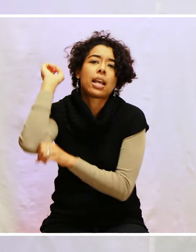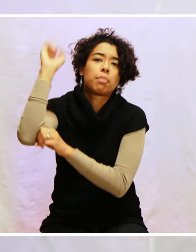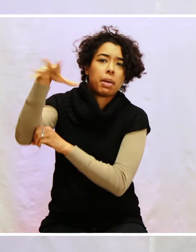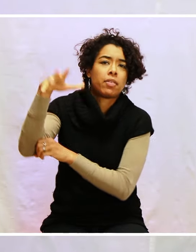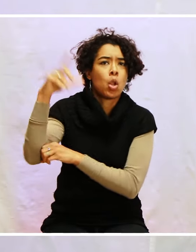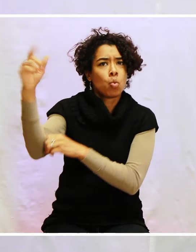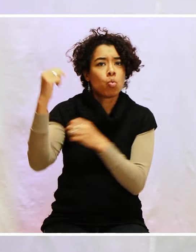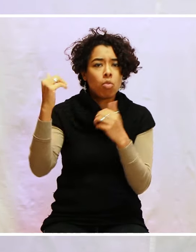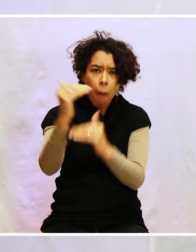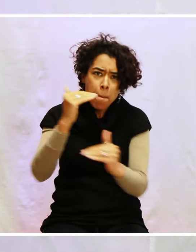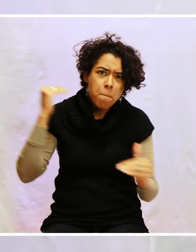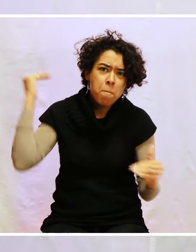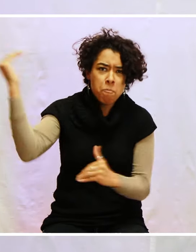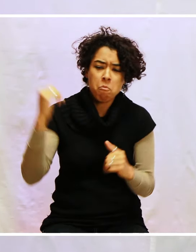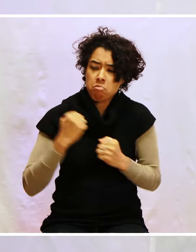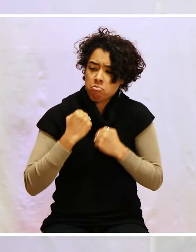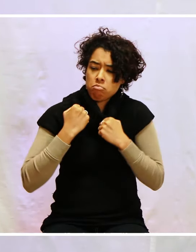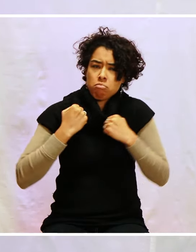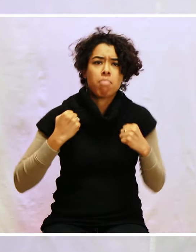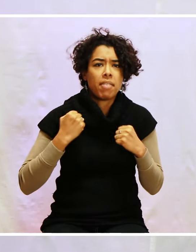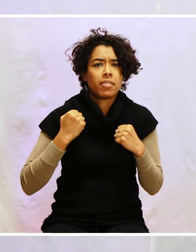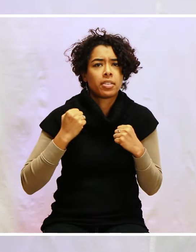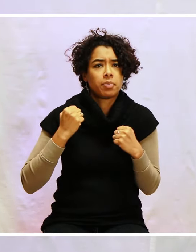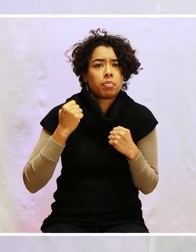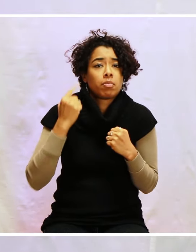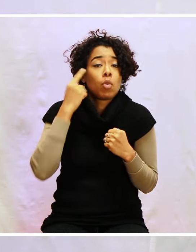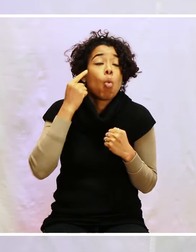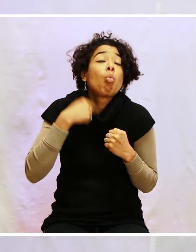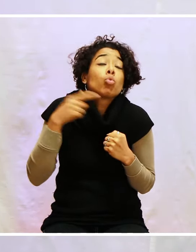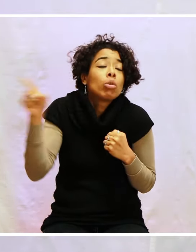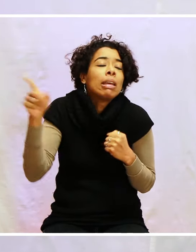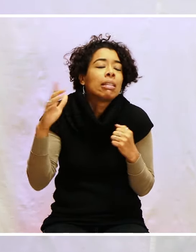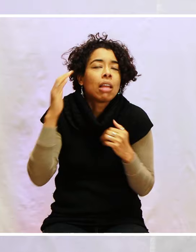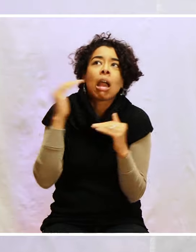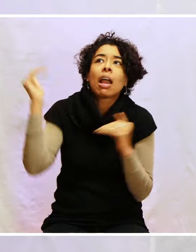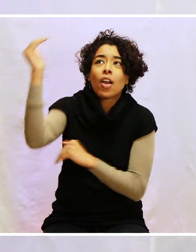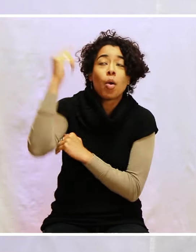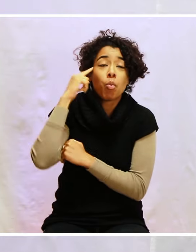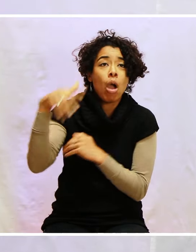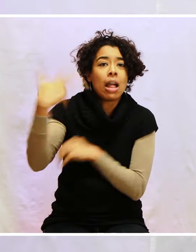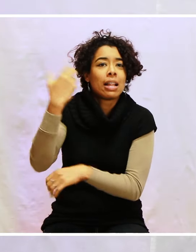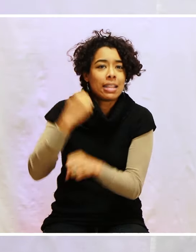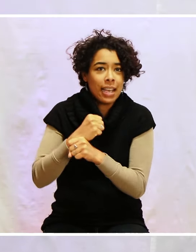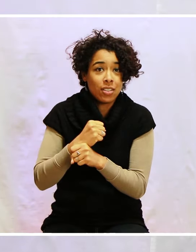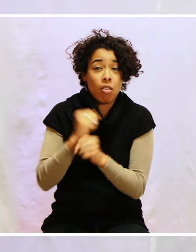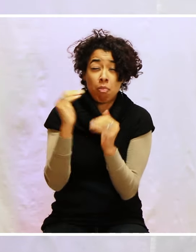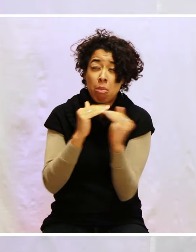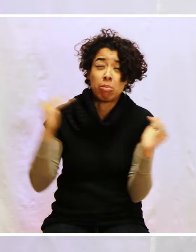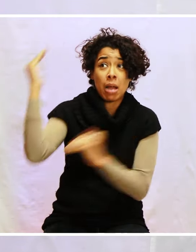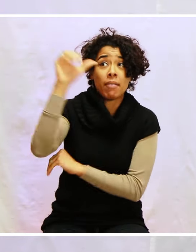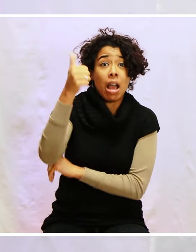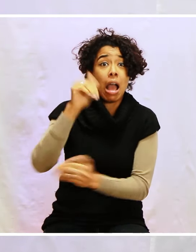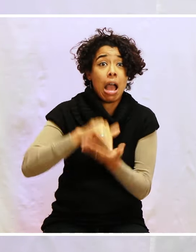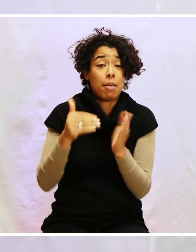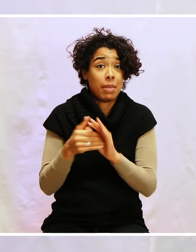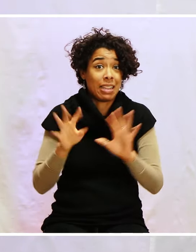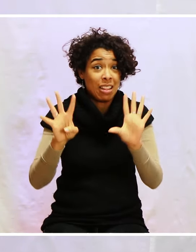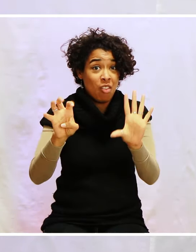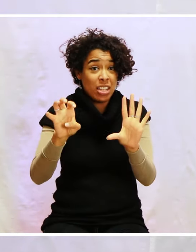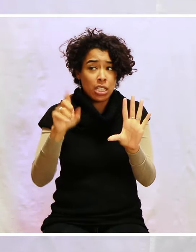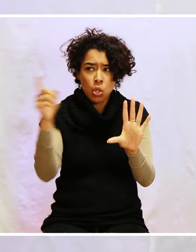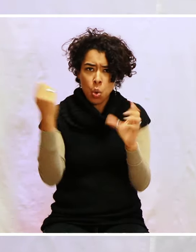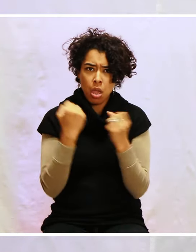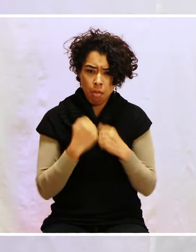grand balèze, qui, à l'époque, il était grand pour nous, les collégiens, parce qu'à 13 ans, il faisait presque 1m90, et il était très costaud.